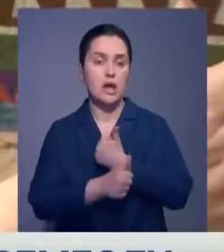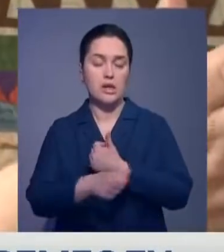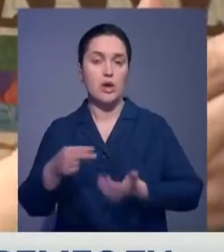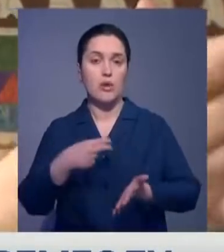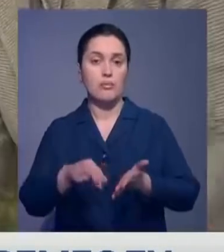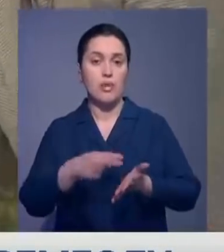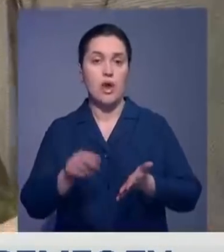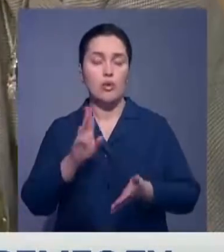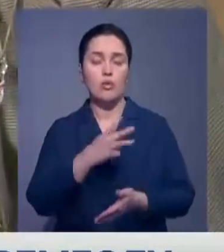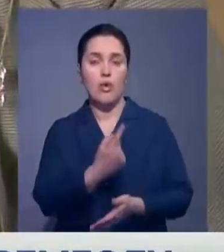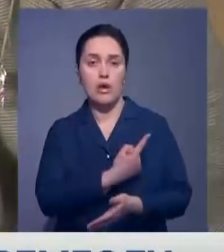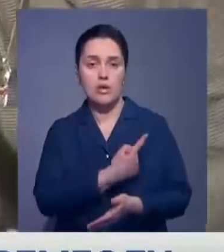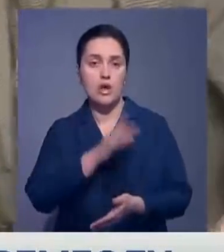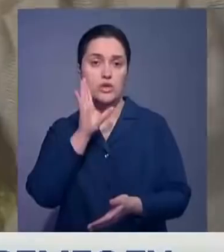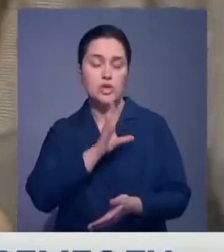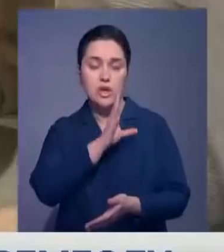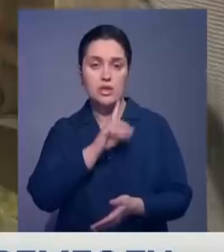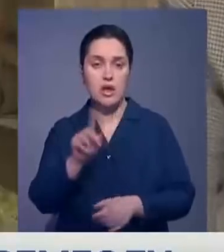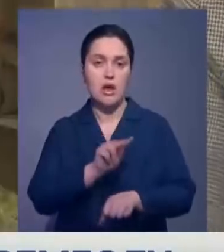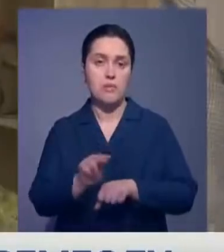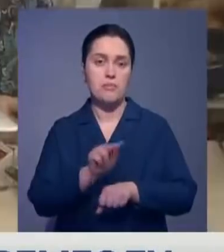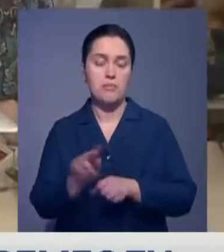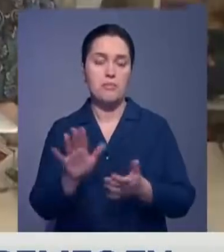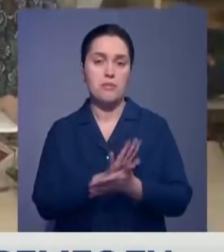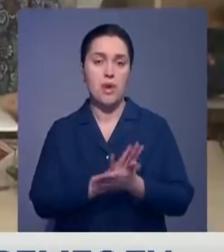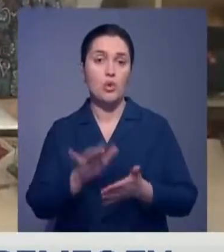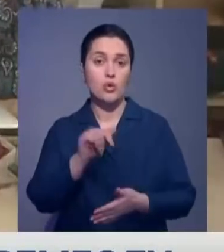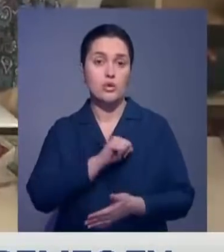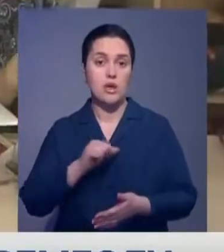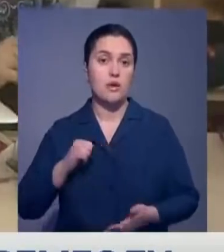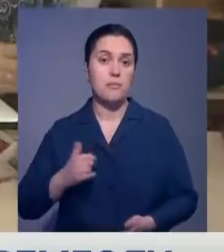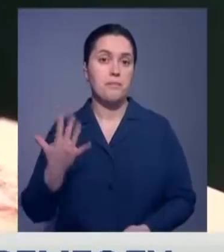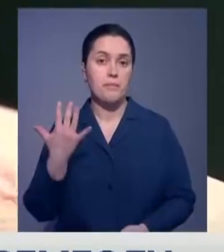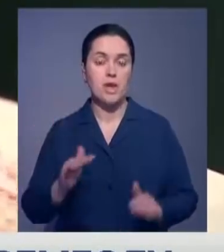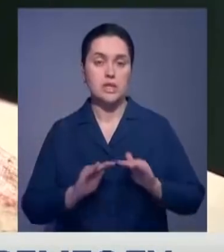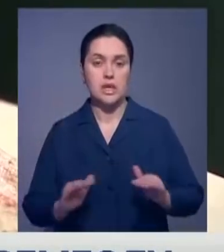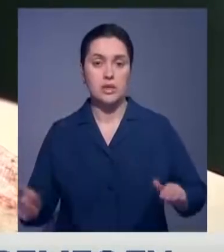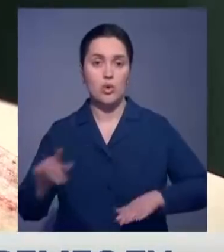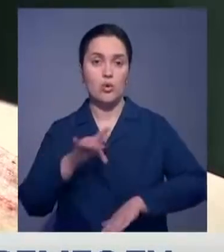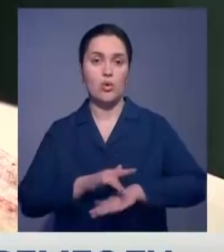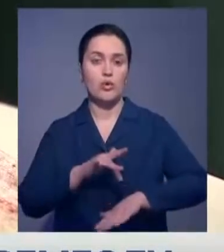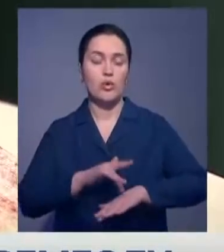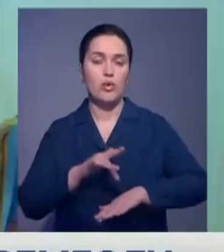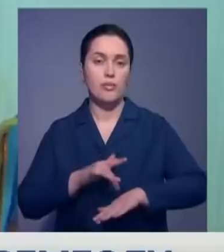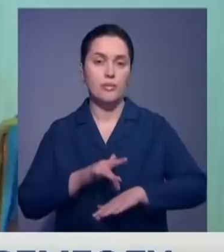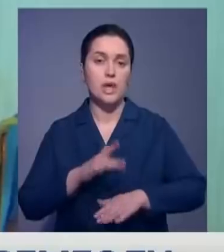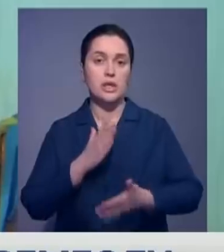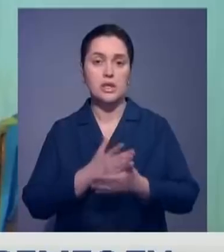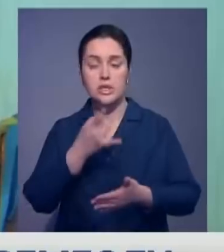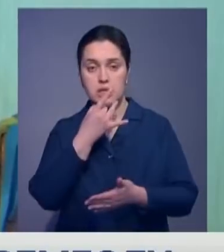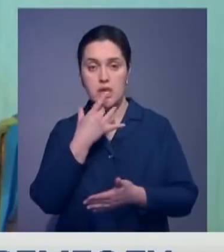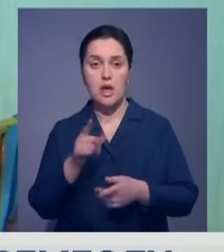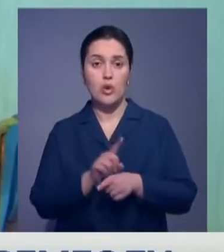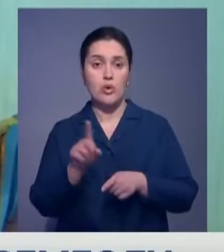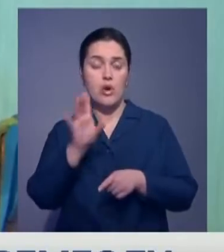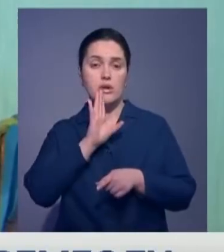одиноких матерей техники обучают бесплатно. Кстати, у нее и самой пятеро детей. Говорит, для кого-то это хобби, а кто-то находит себя. Алия Асилова